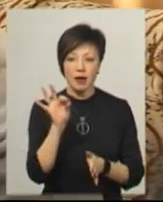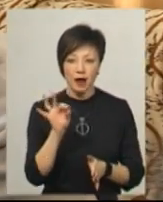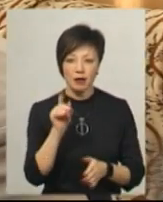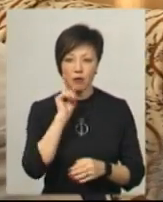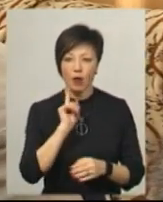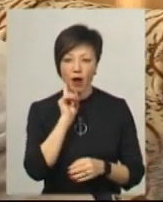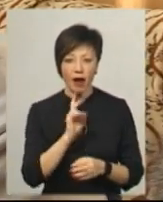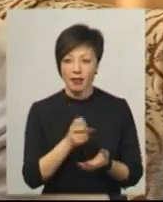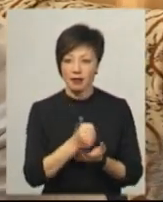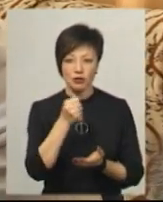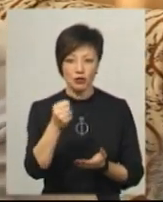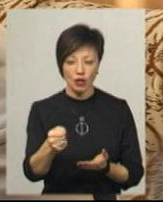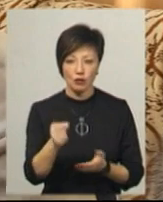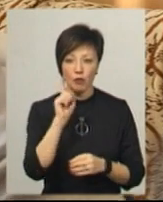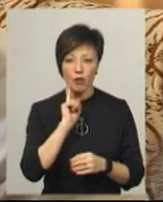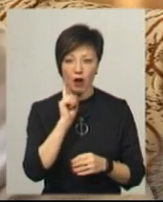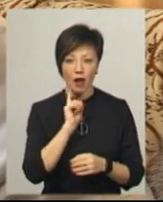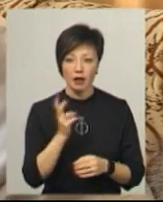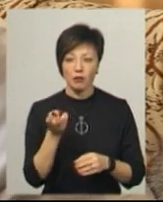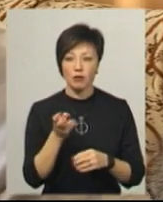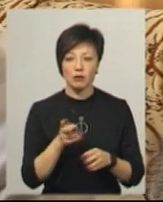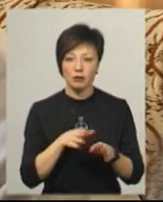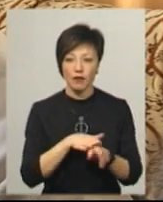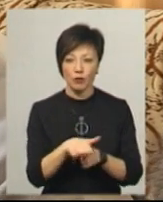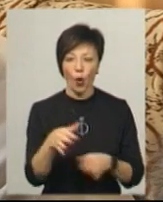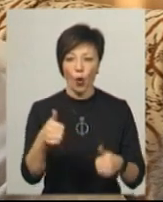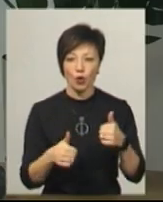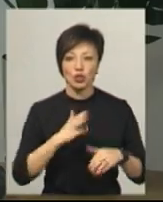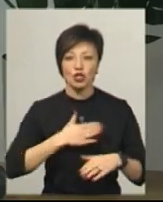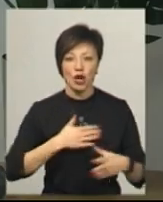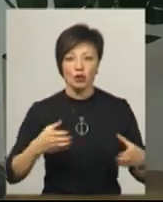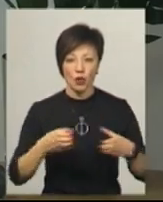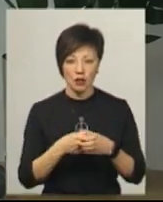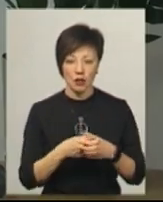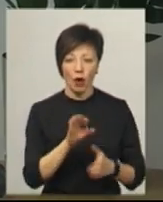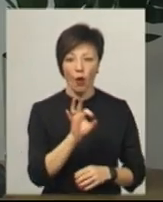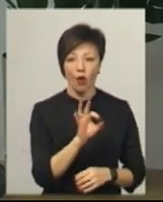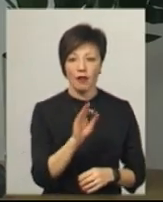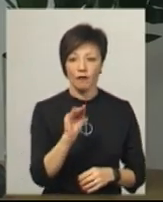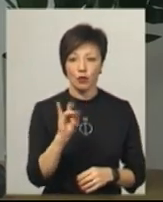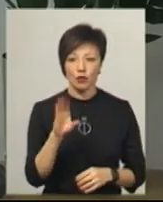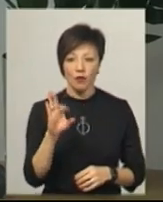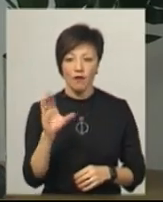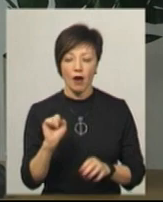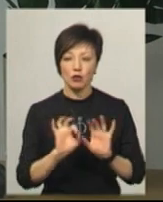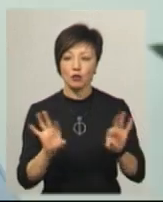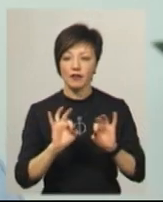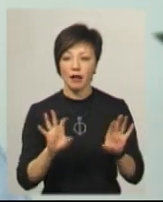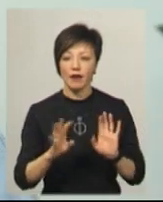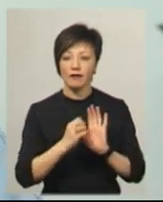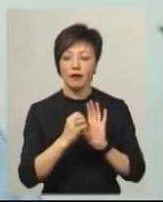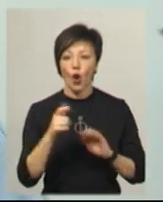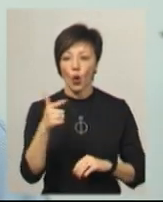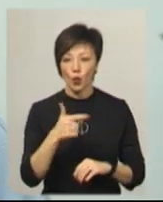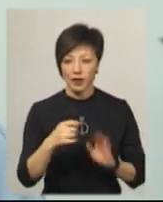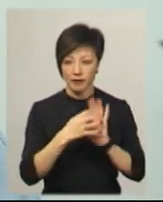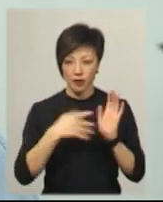поки не назначили, поки не пройшов конкурс із нашого колектива. Олена Фурсова розповідає, в грудні 2019 року на сесії